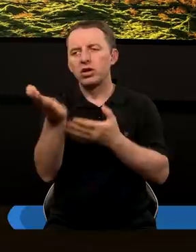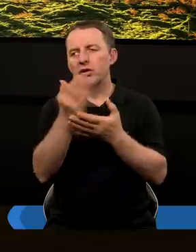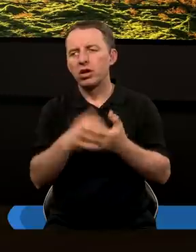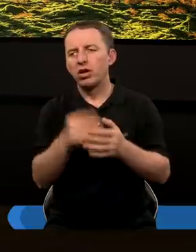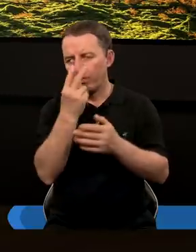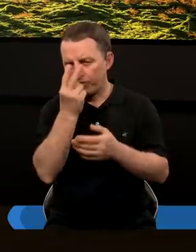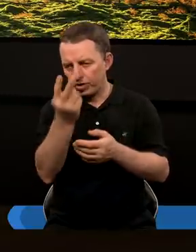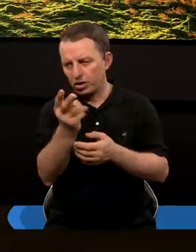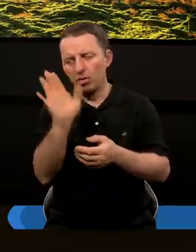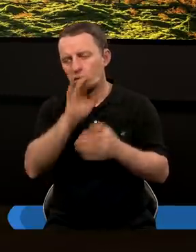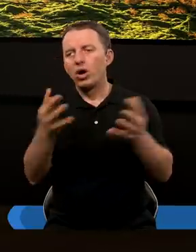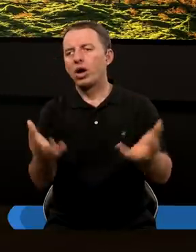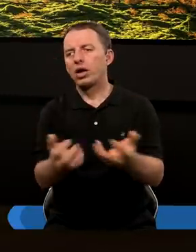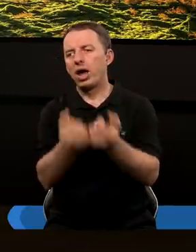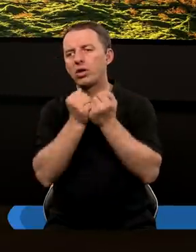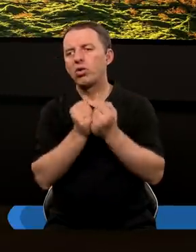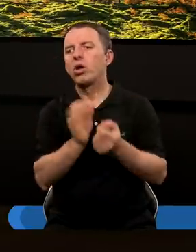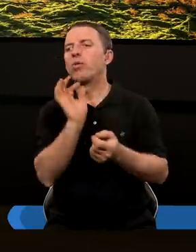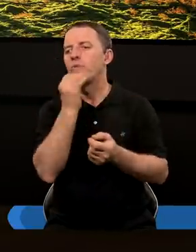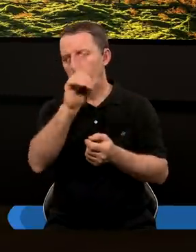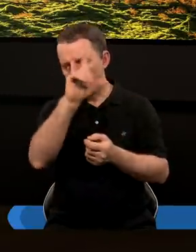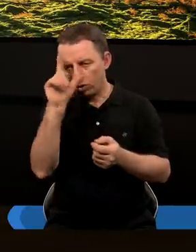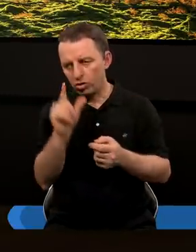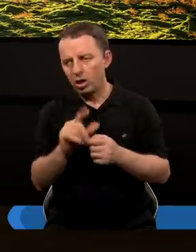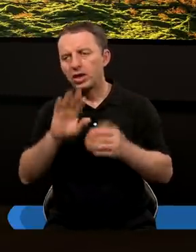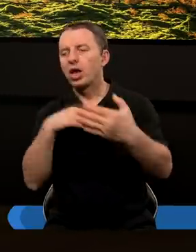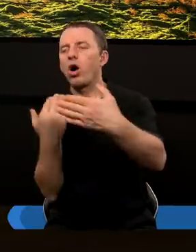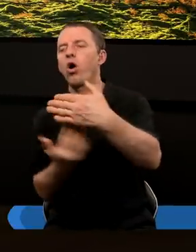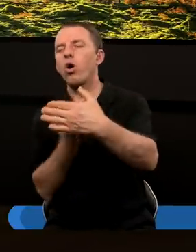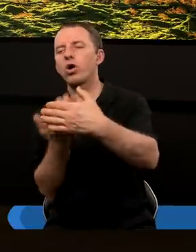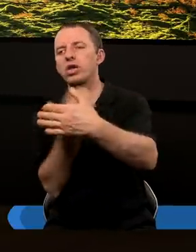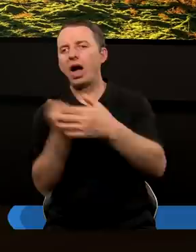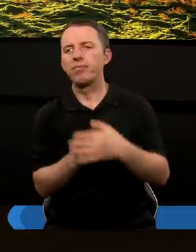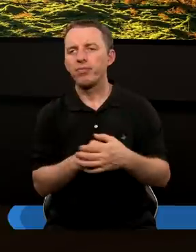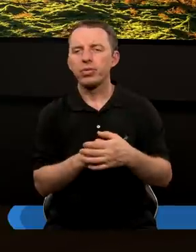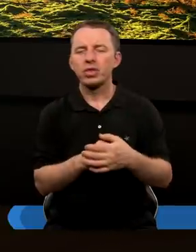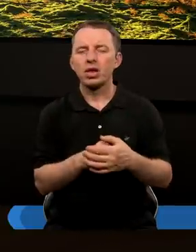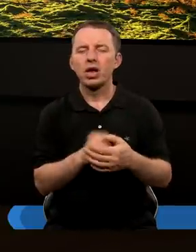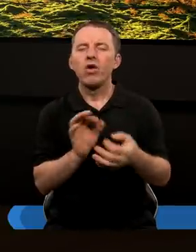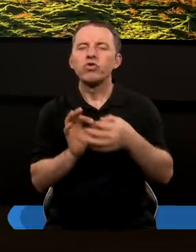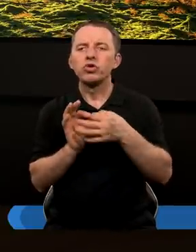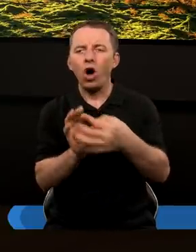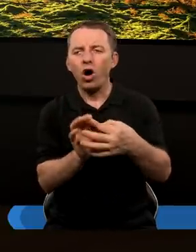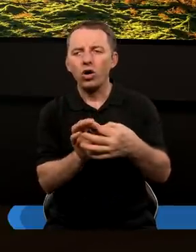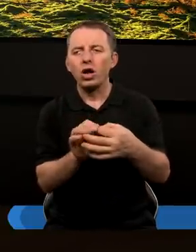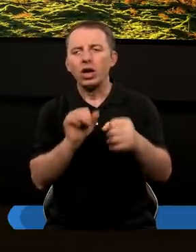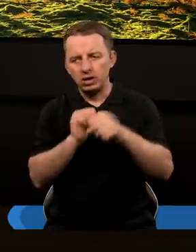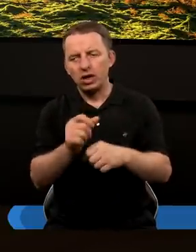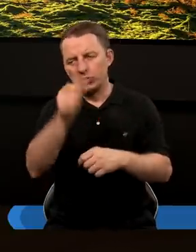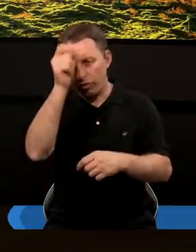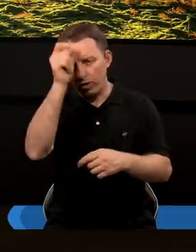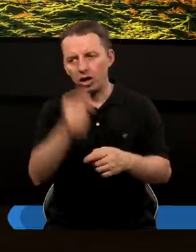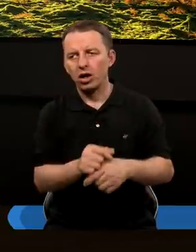rozdziale widzi, jak ten właśnie Bóg ratuje młodych ludzi z ognia. I wciąż jest